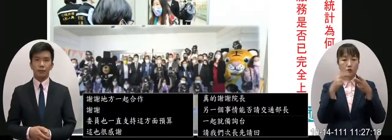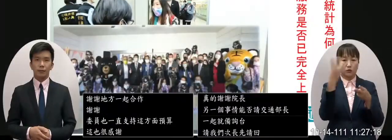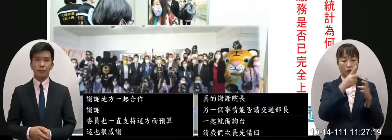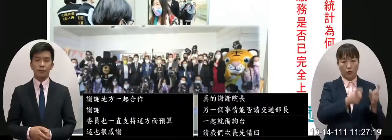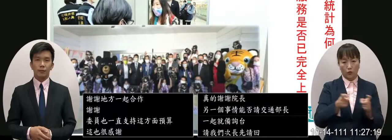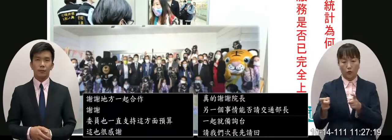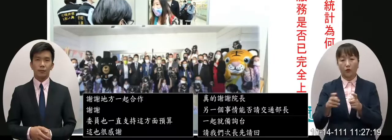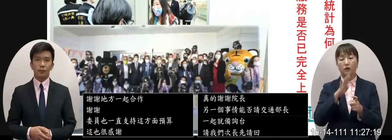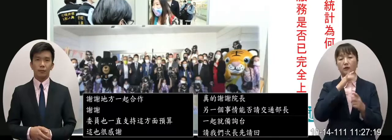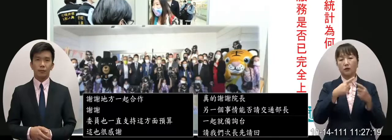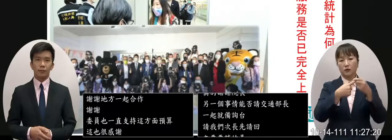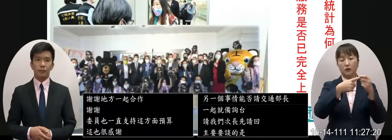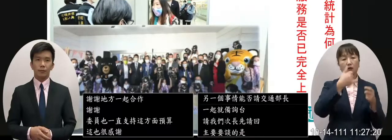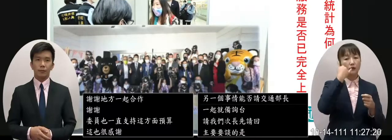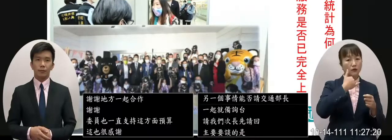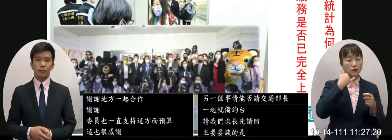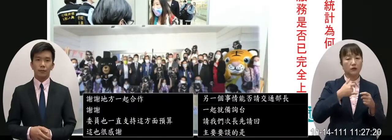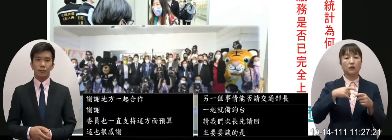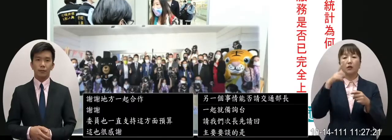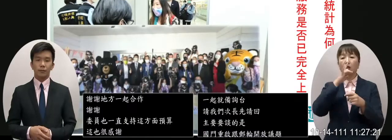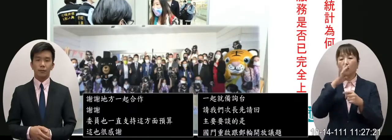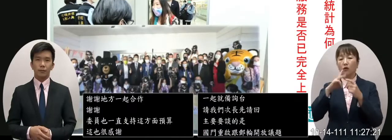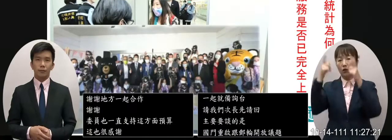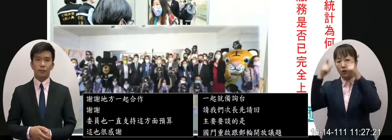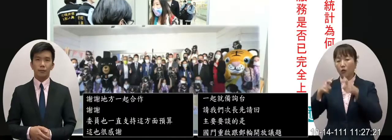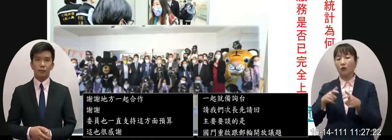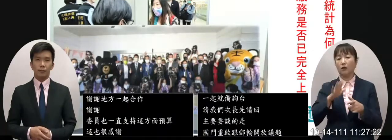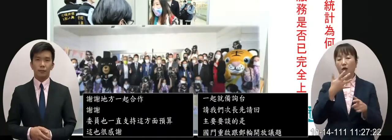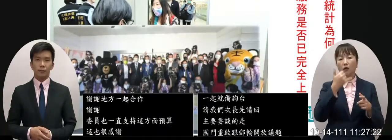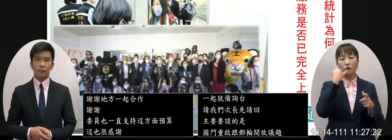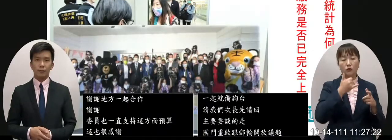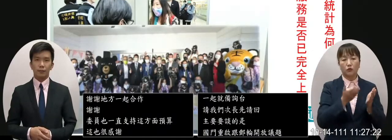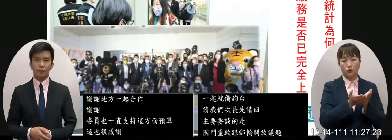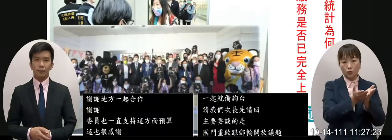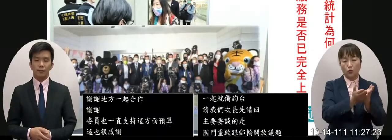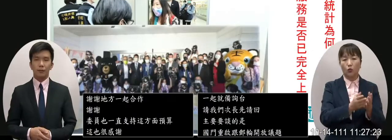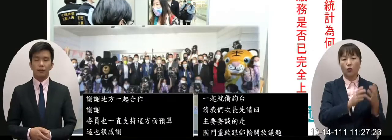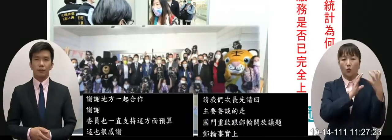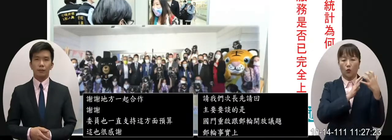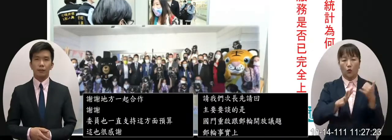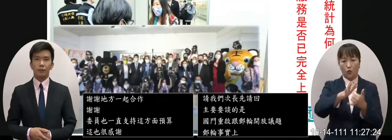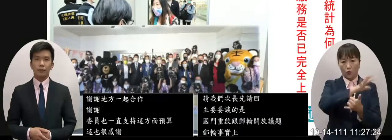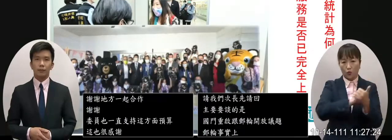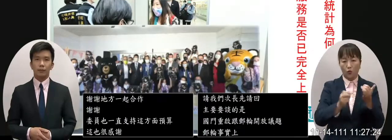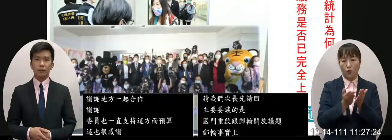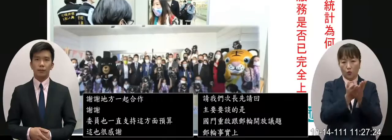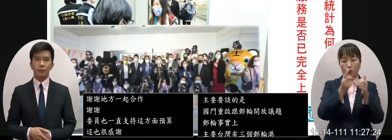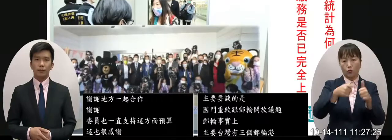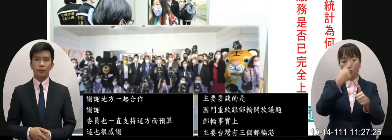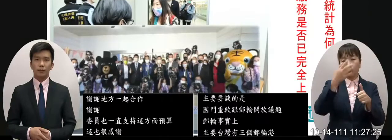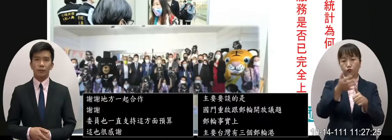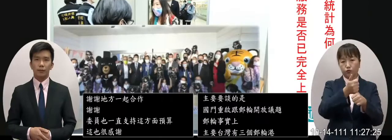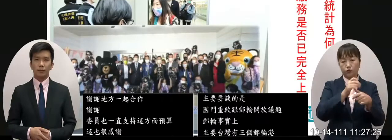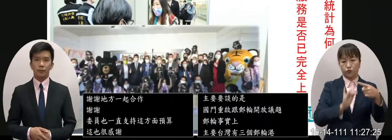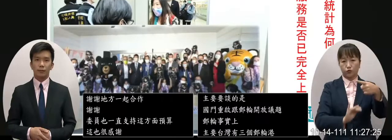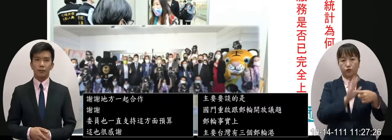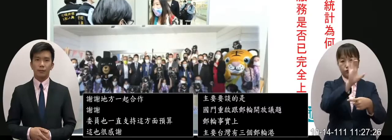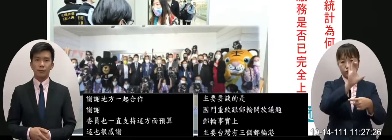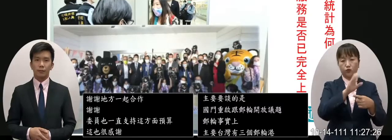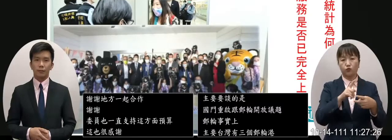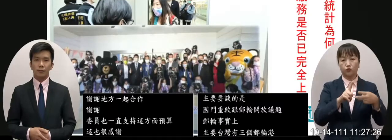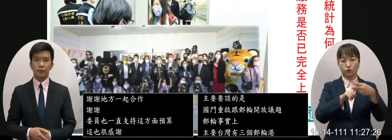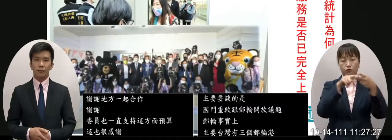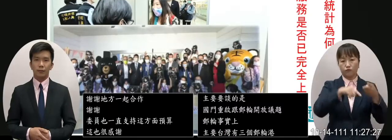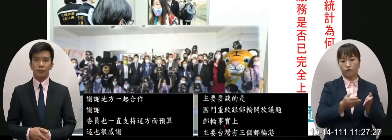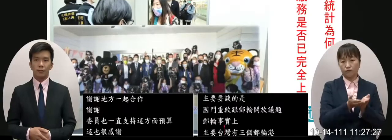港一個就是基隆港 台中港跟高雄港但是基隆港事實上負擔了全國郵輪最主要的比重90%都在基